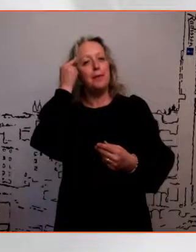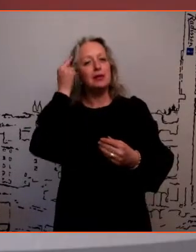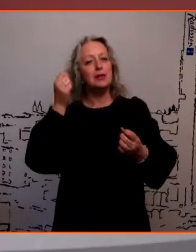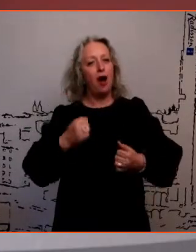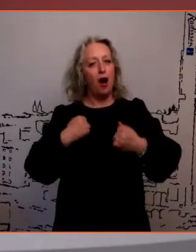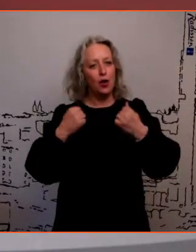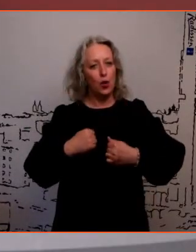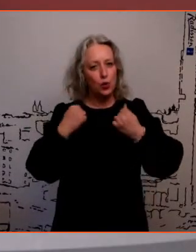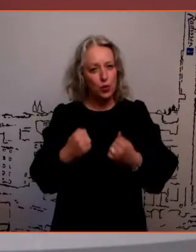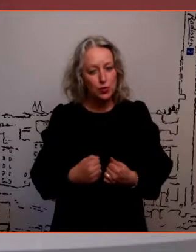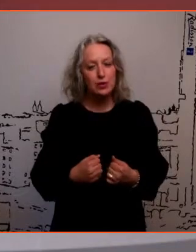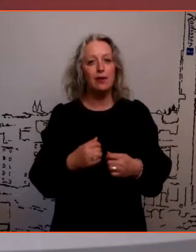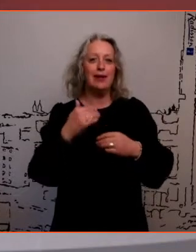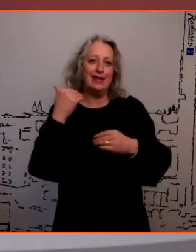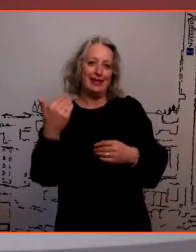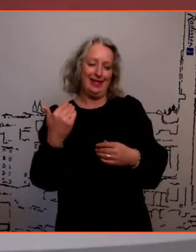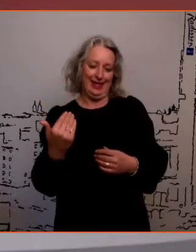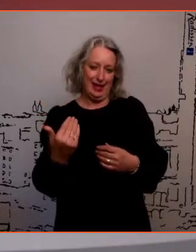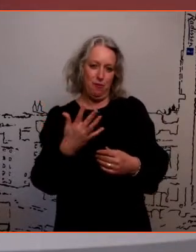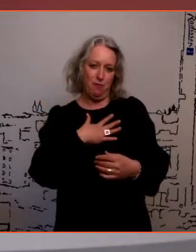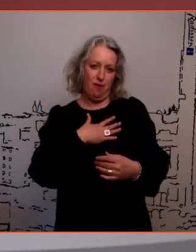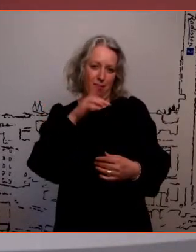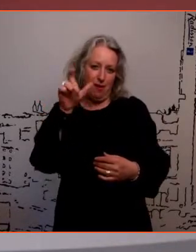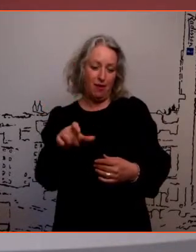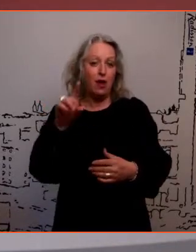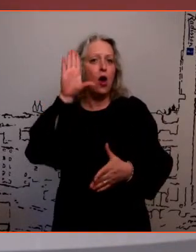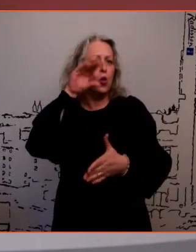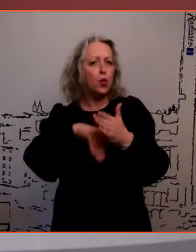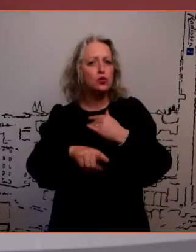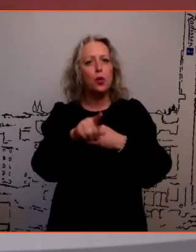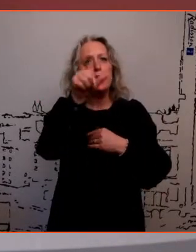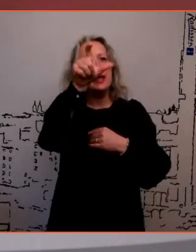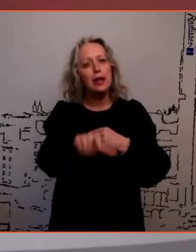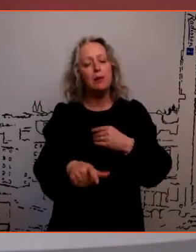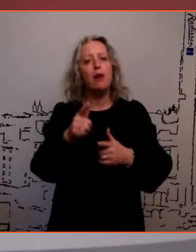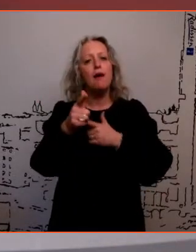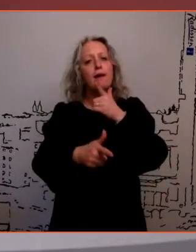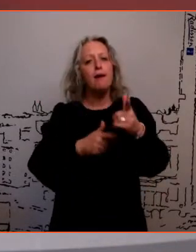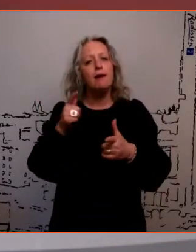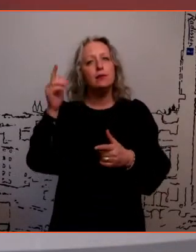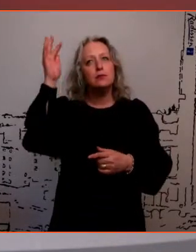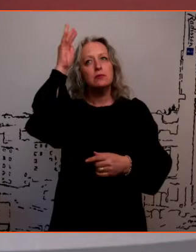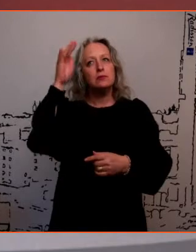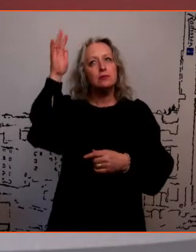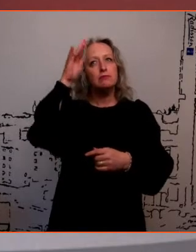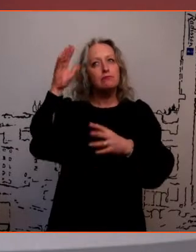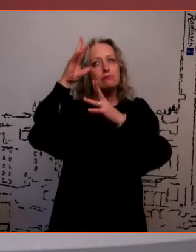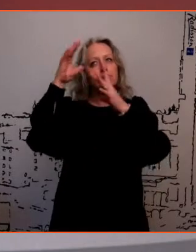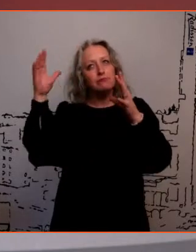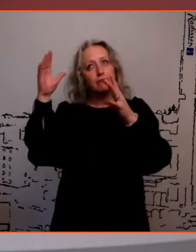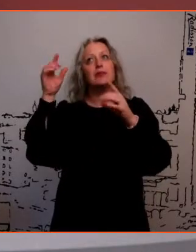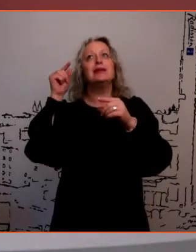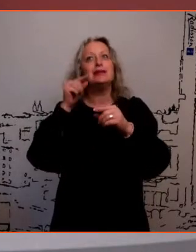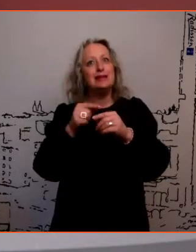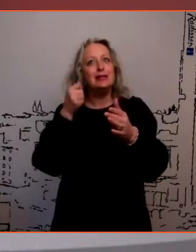amundus on tegelikult usub seda, et kui inimene ei kujuta seda reaalselt ette, enda vaimu silmas, siis ta sinna välja ei